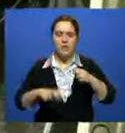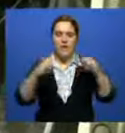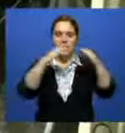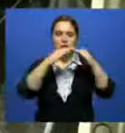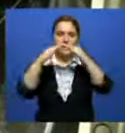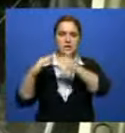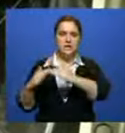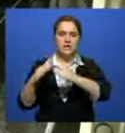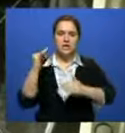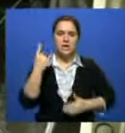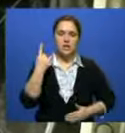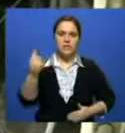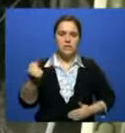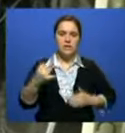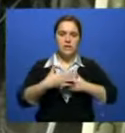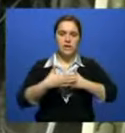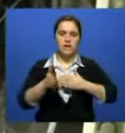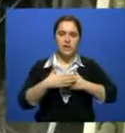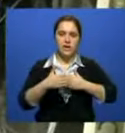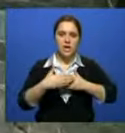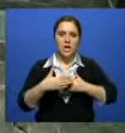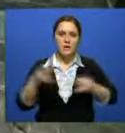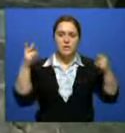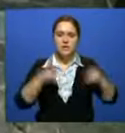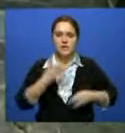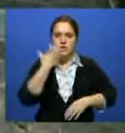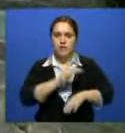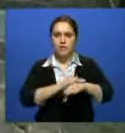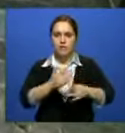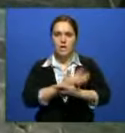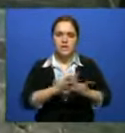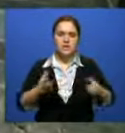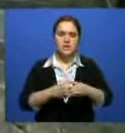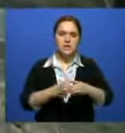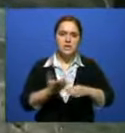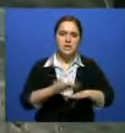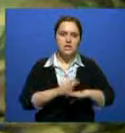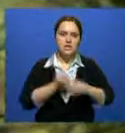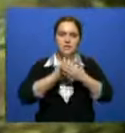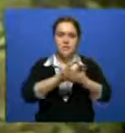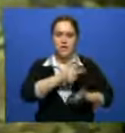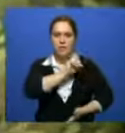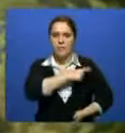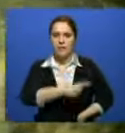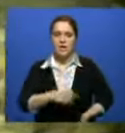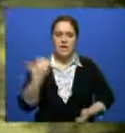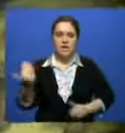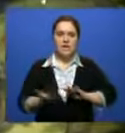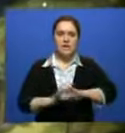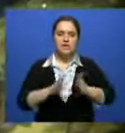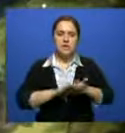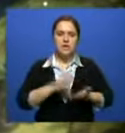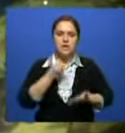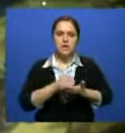часть крыши, ударной волной выбило стекла и двери. Пострадавших с ожогами различной степени тяжести госпитализировали в больницу.